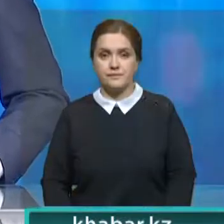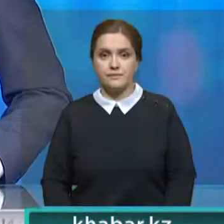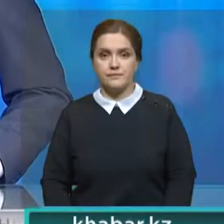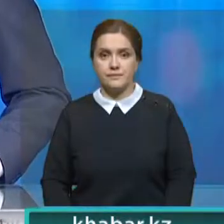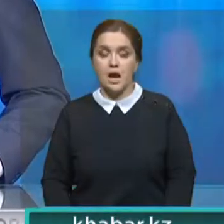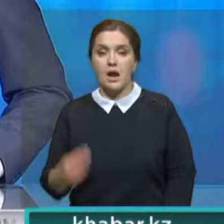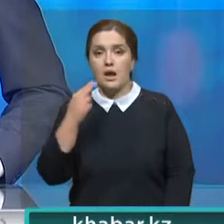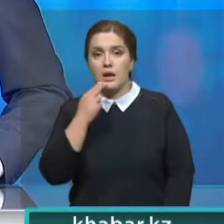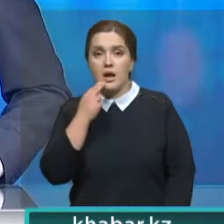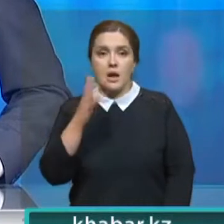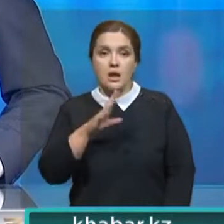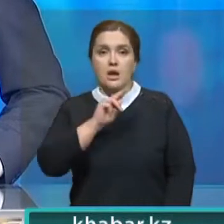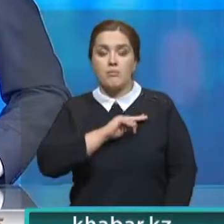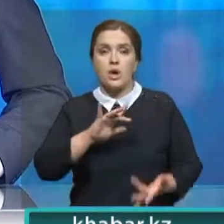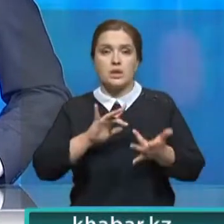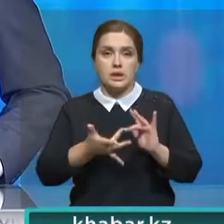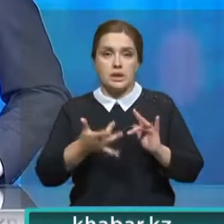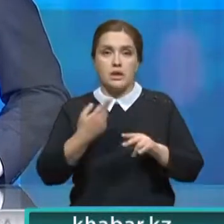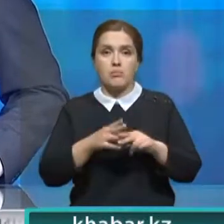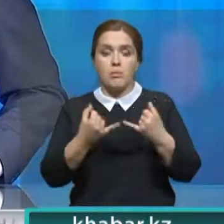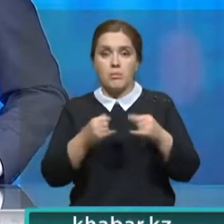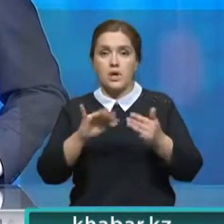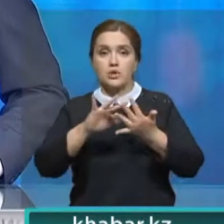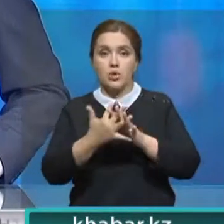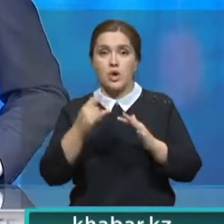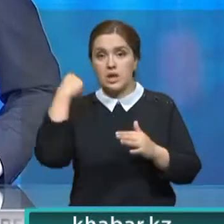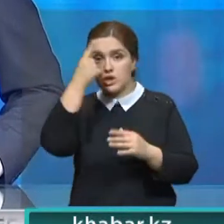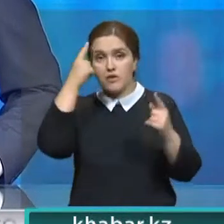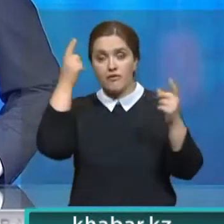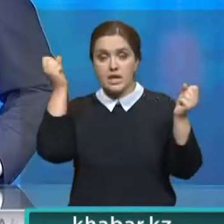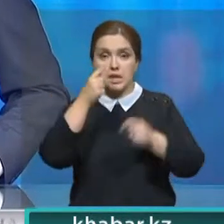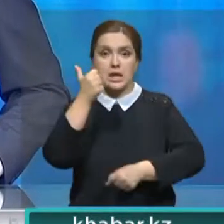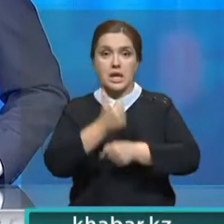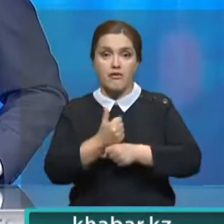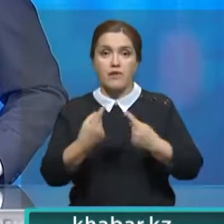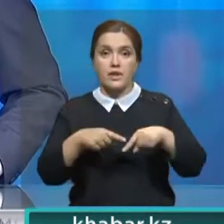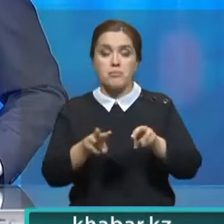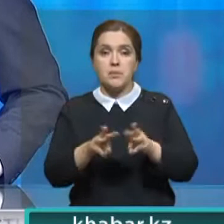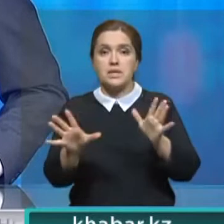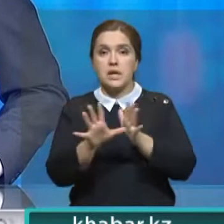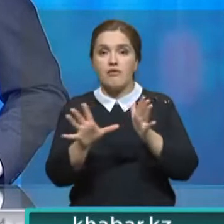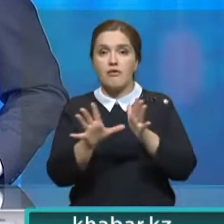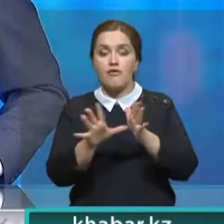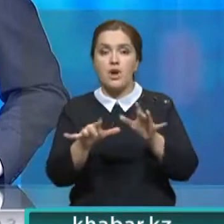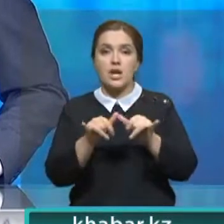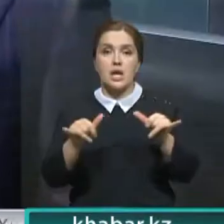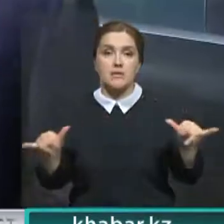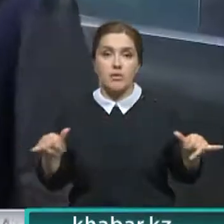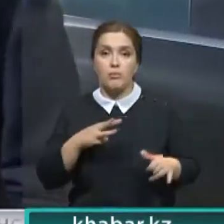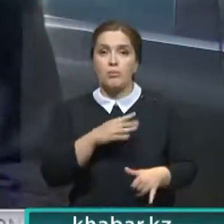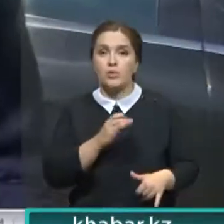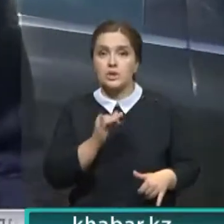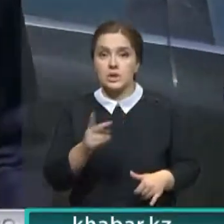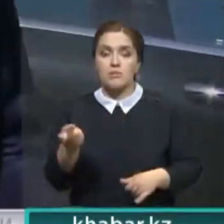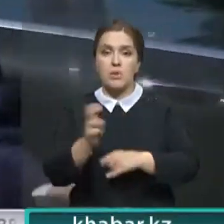Насколько качественно работают интернет-провайдеры в селах, сегодня лично выяснял глава профильного ведомства. Министр цифрового развития Багдад